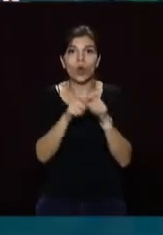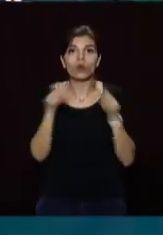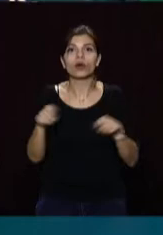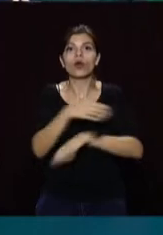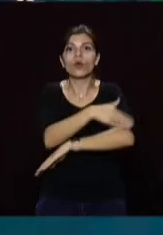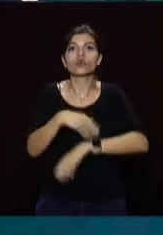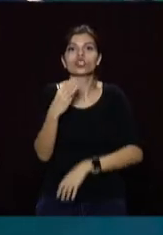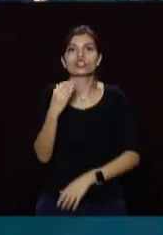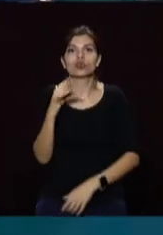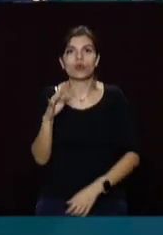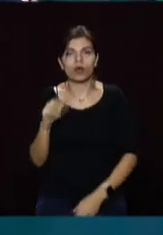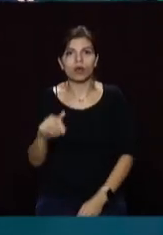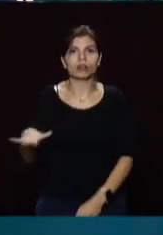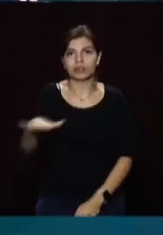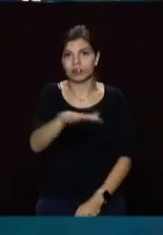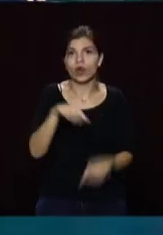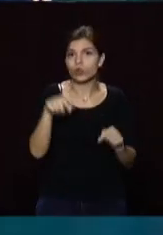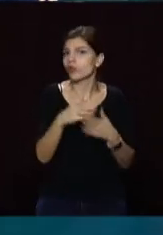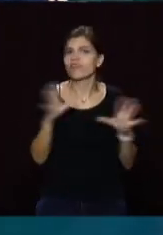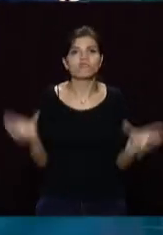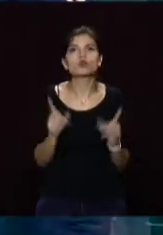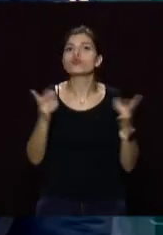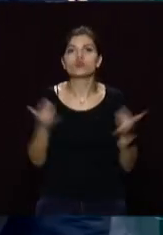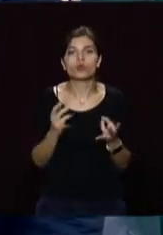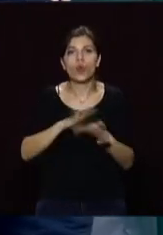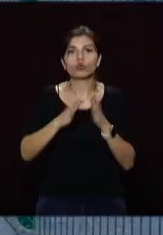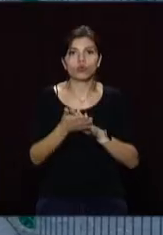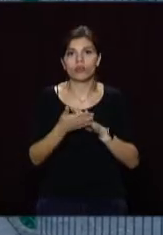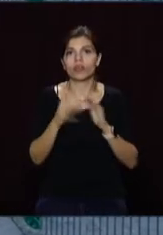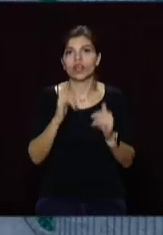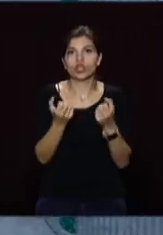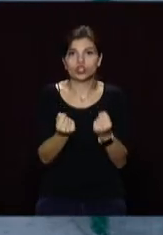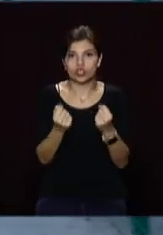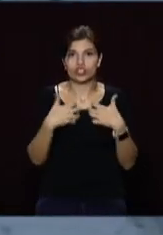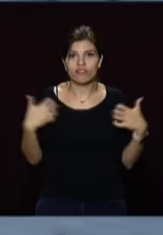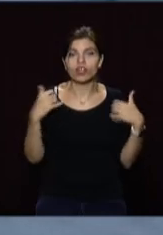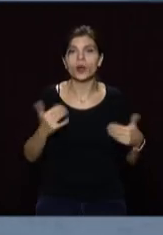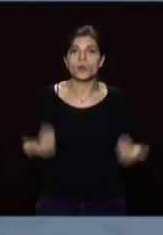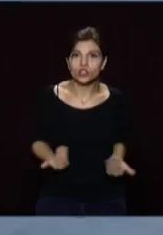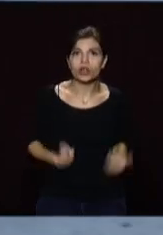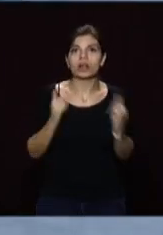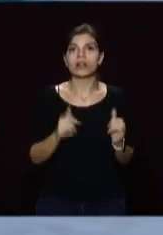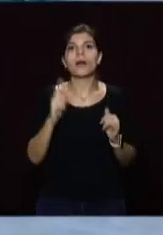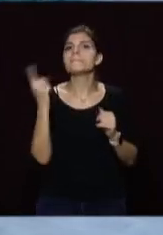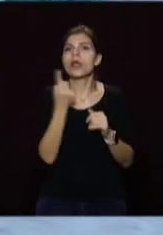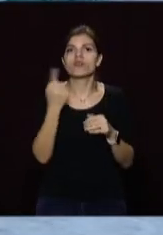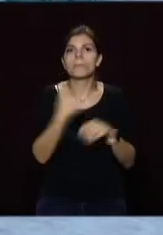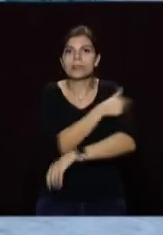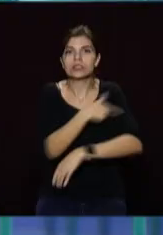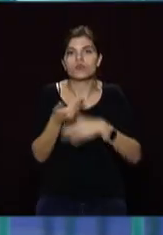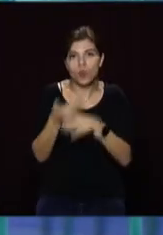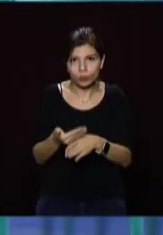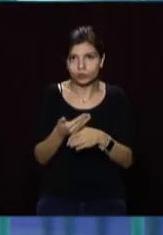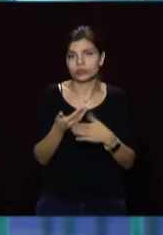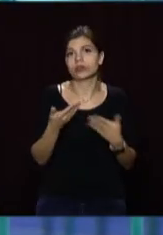на вулиці Широкой, в промисленній зоні. Тут є всі необхідні услові для відзащання животних, для їх проживання, для заказаннями необхідної